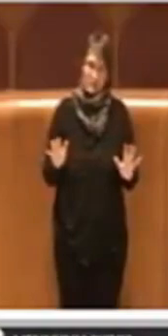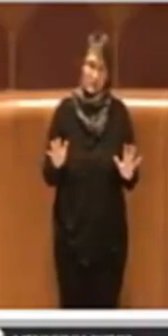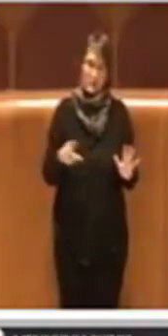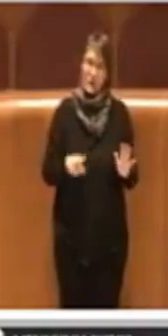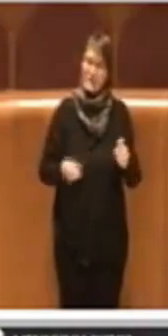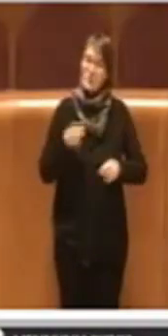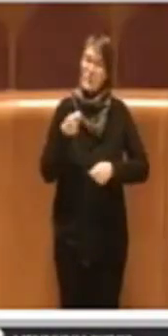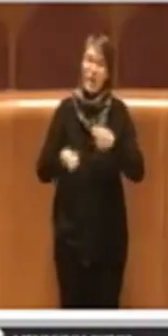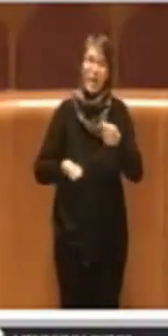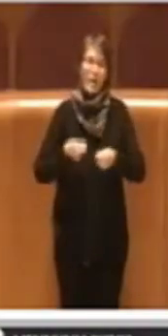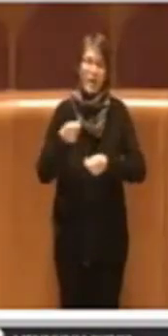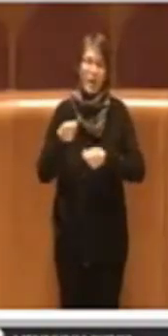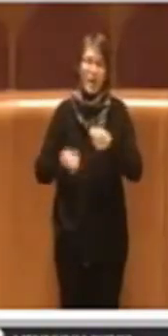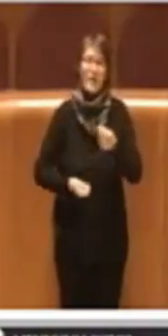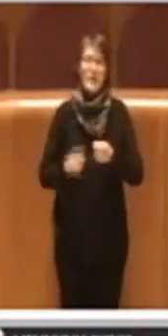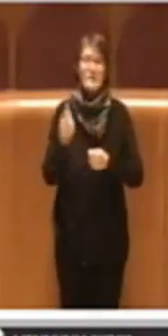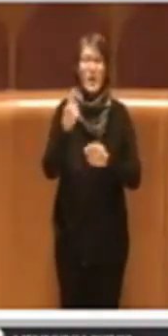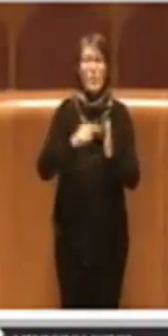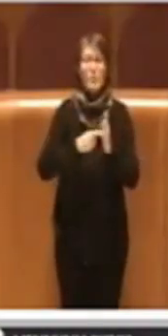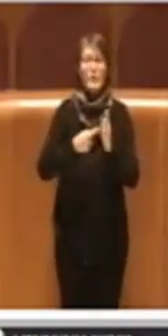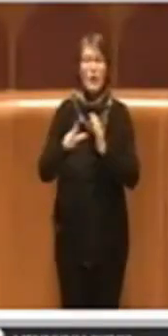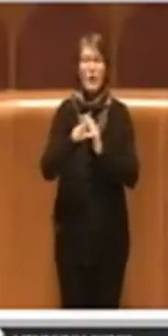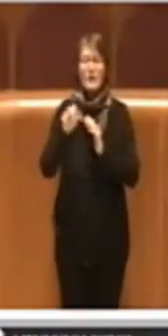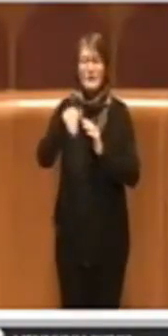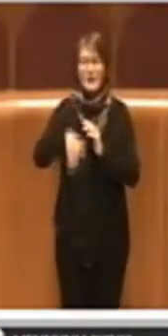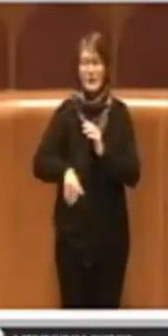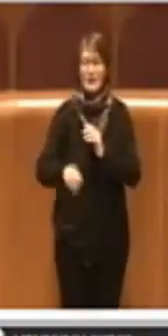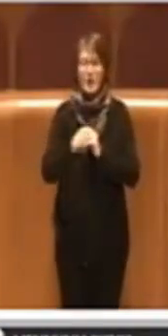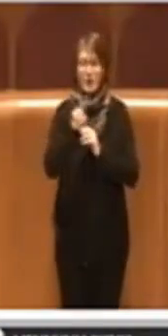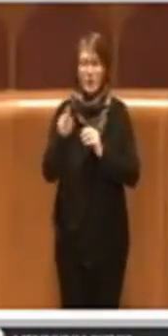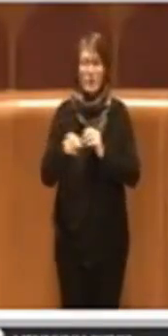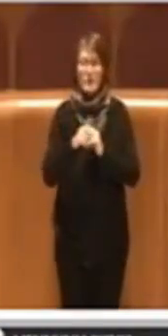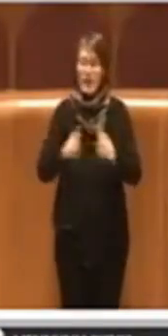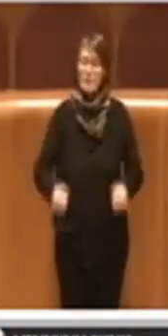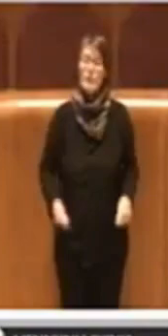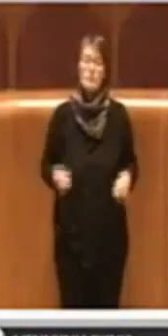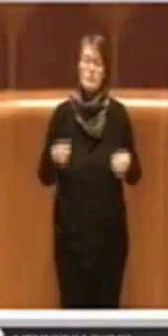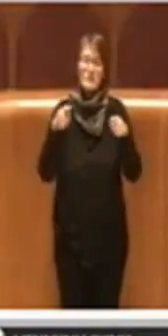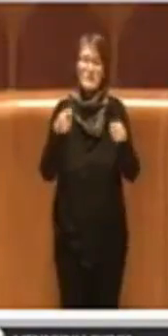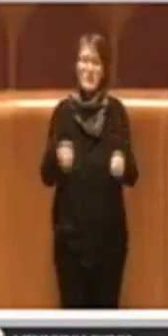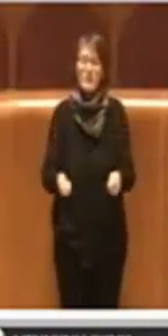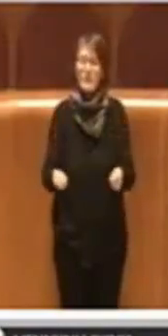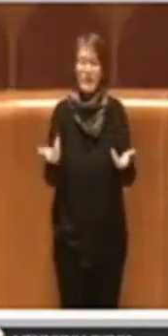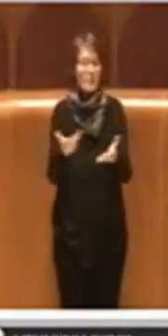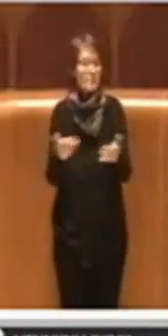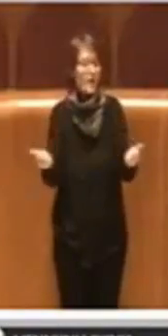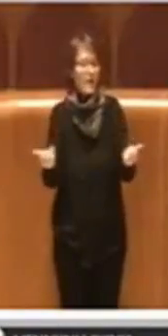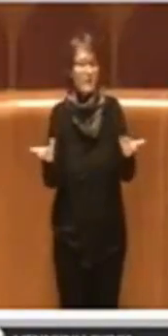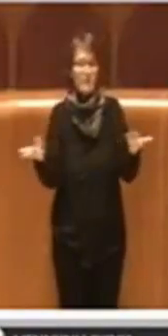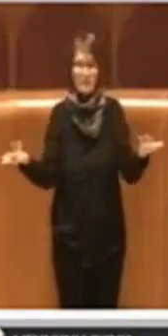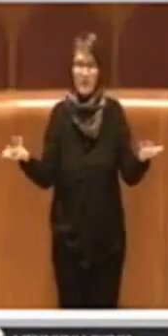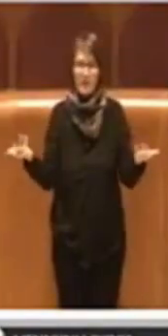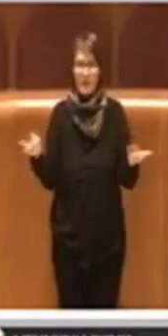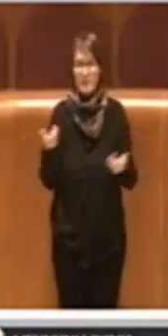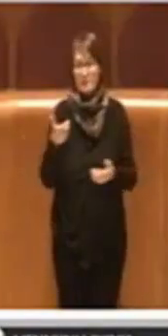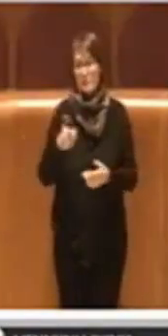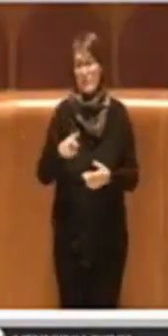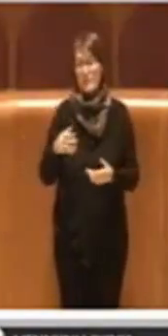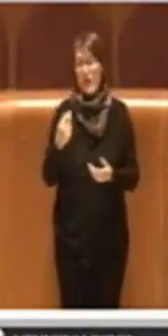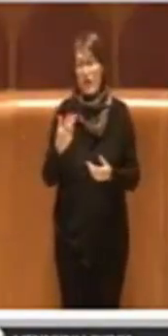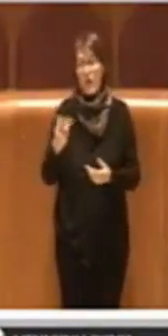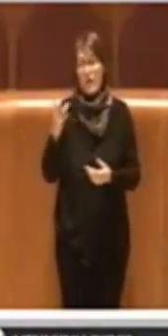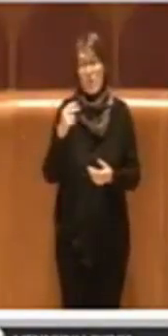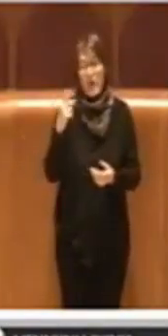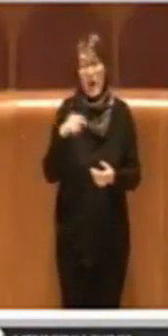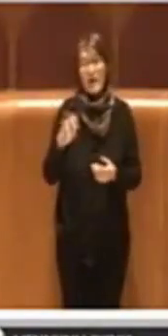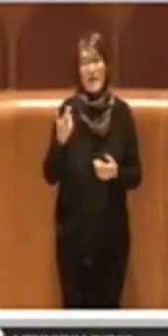300 mila Euro, così fondi pubblici buttati nel nulla, perciò si parla di incentivi, di supporto e quant'altro, poi alla fine si sono